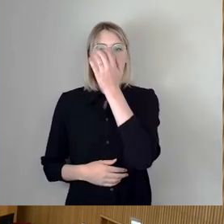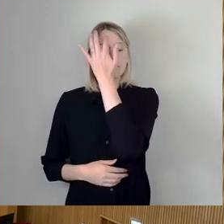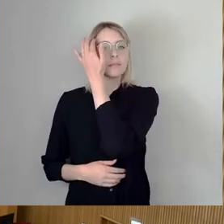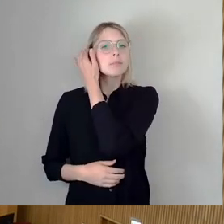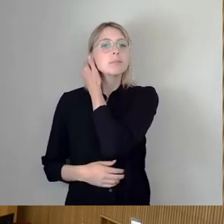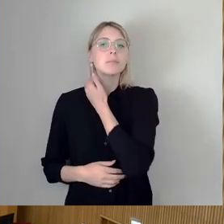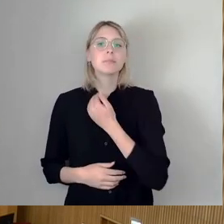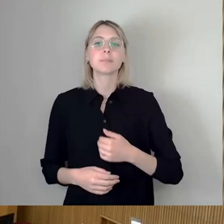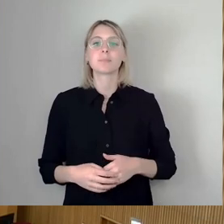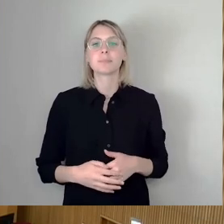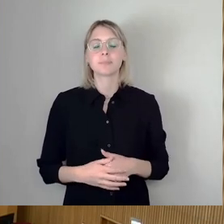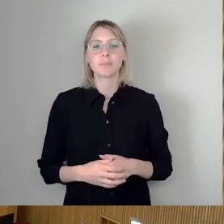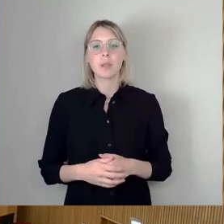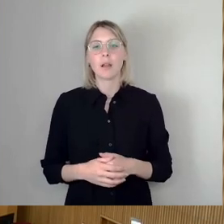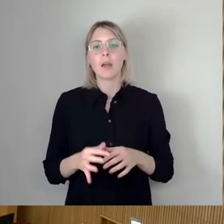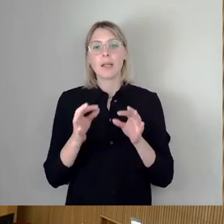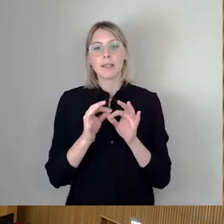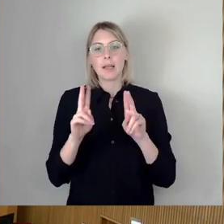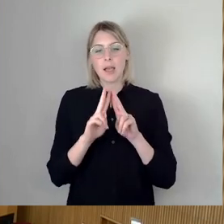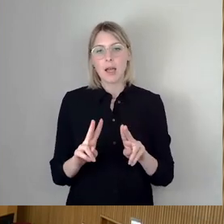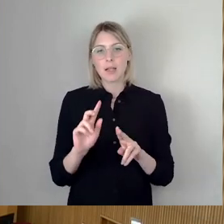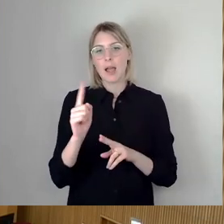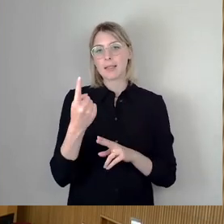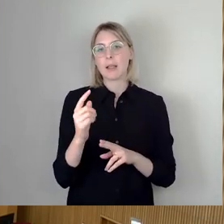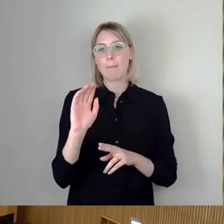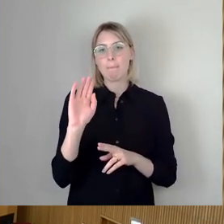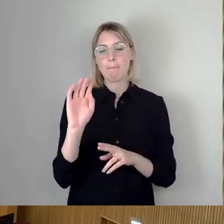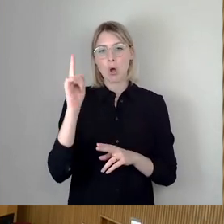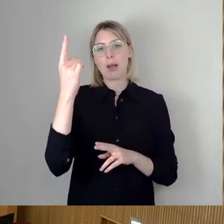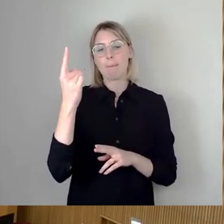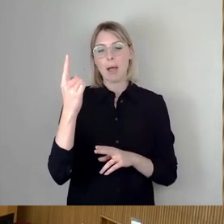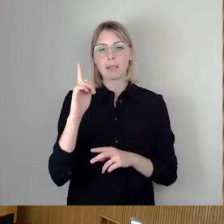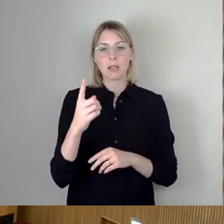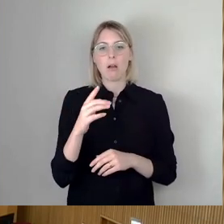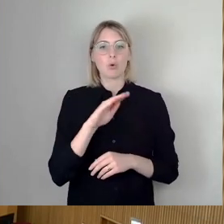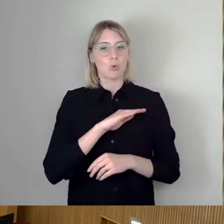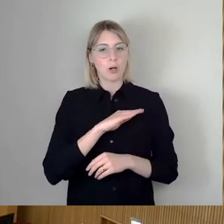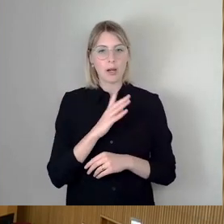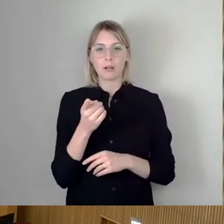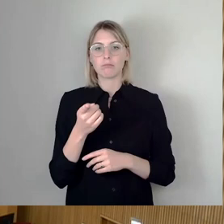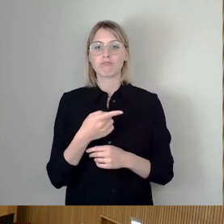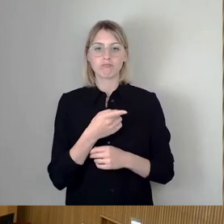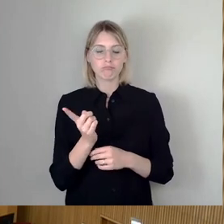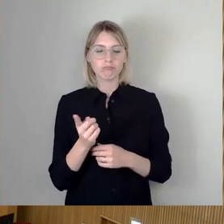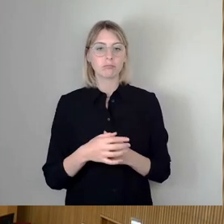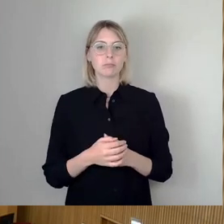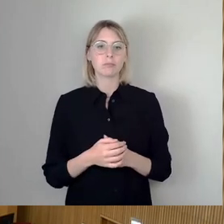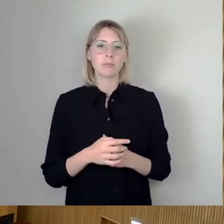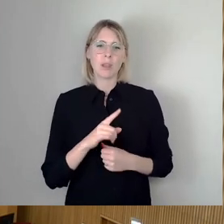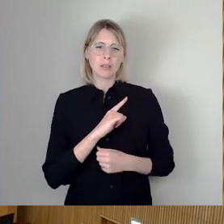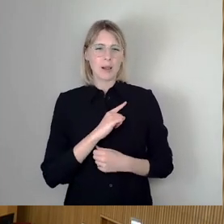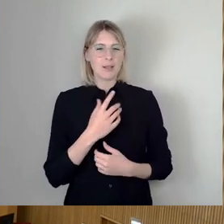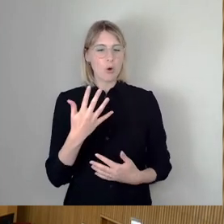Sehr geehrter Herr erster Bürgermeister, werte Kolleginnen und Kollegen. Ich bin ein bisschen überrascht,